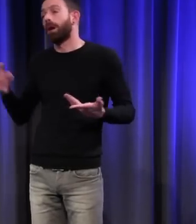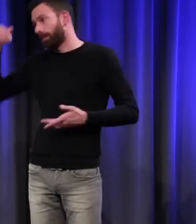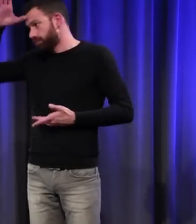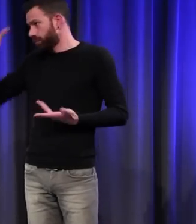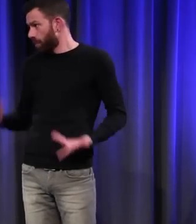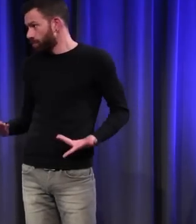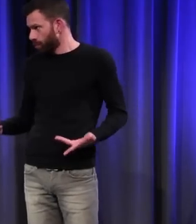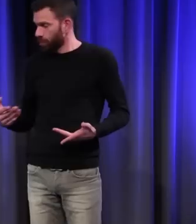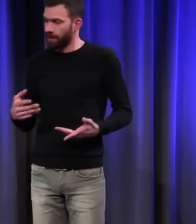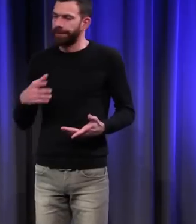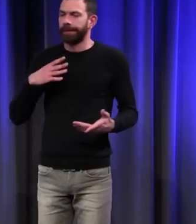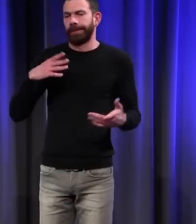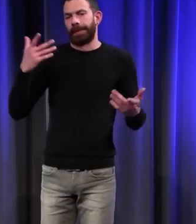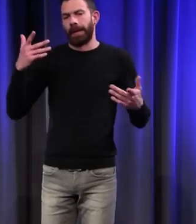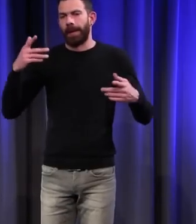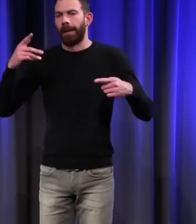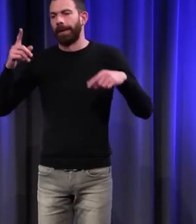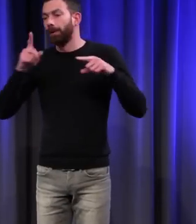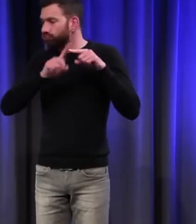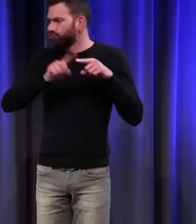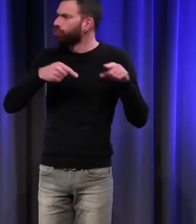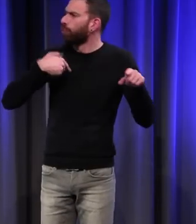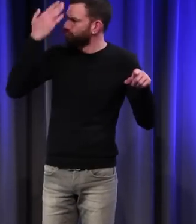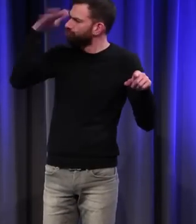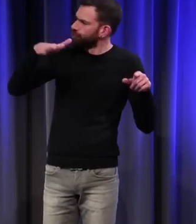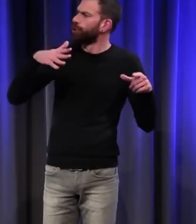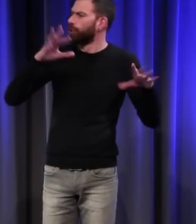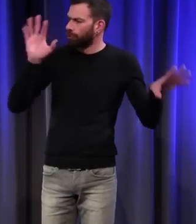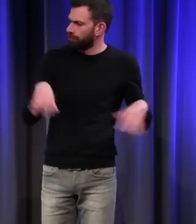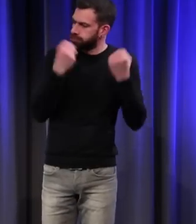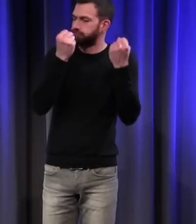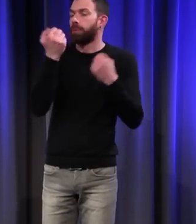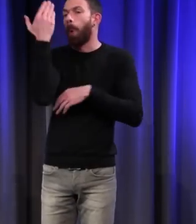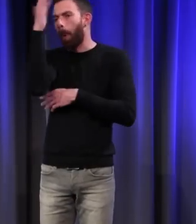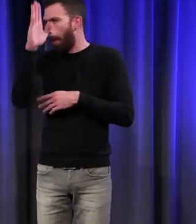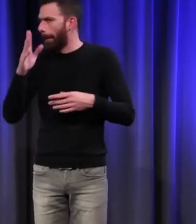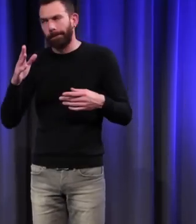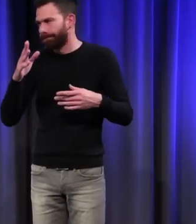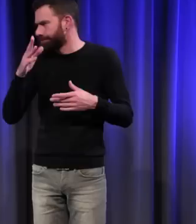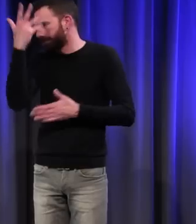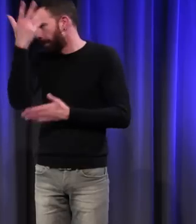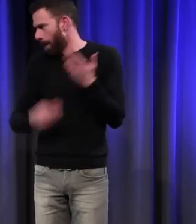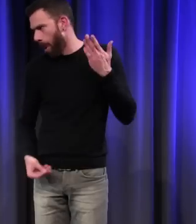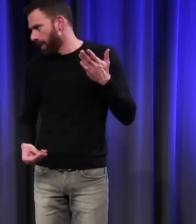inégalités, des choses qui sont déjà bien au point et d'autres qui ne le sont pas du tout.